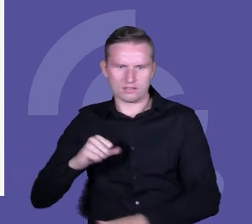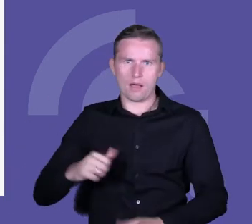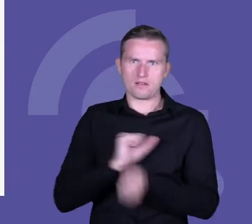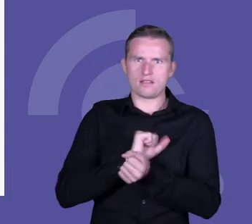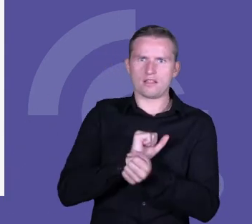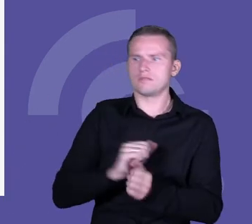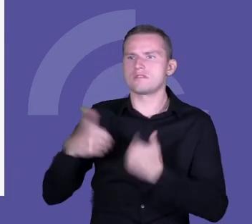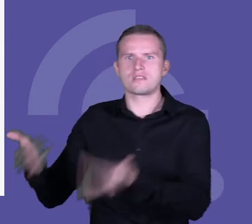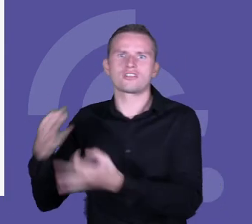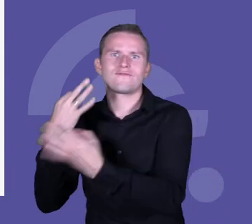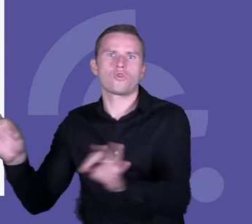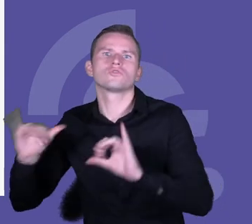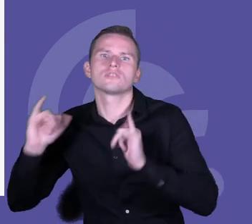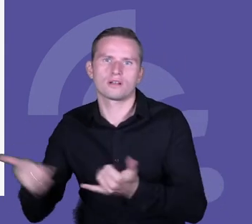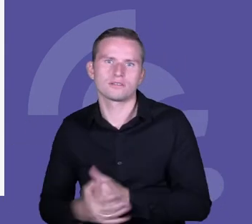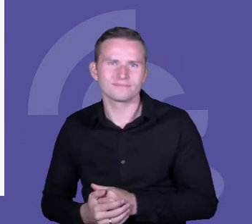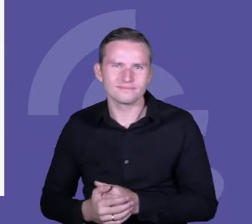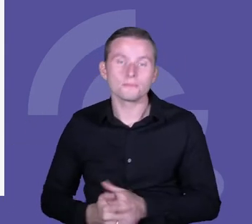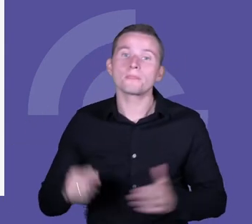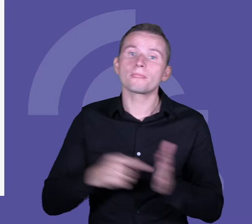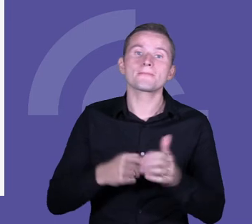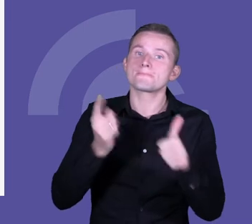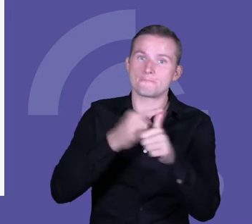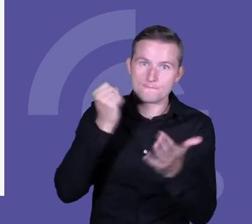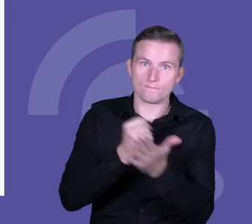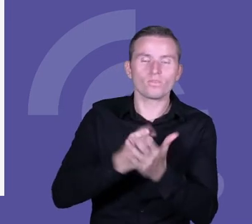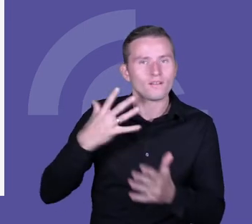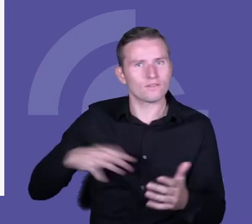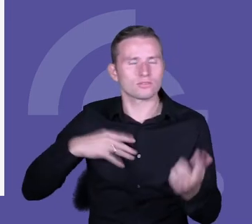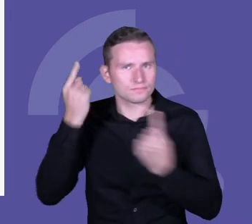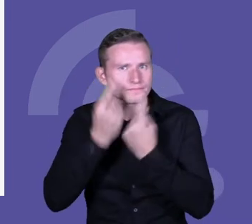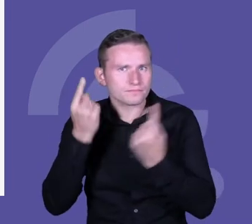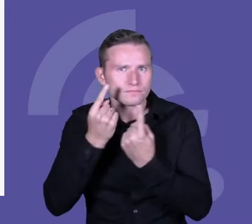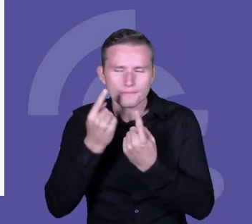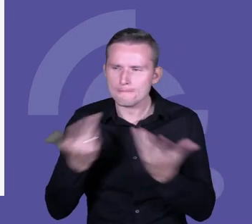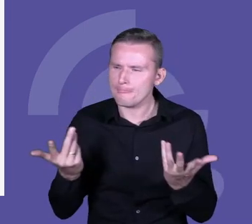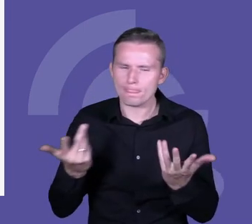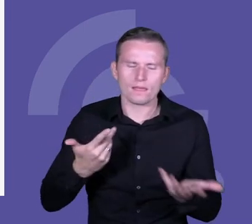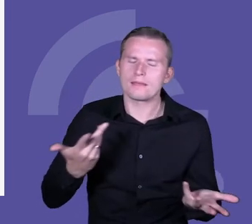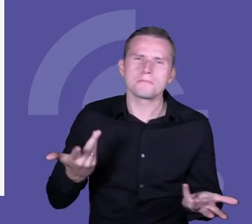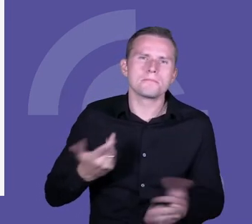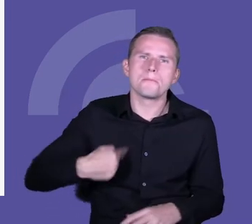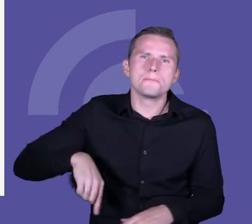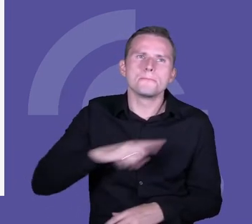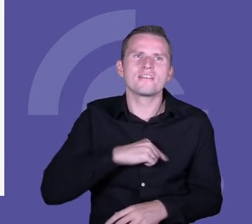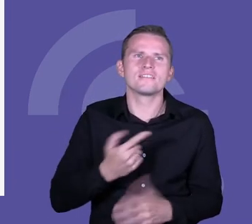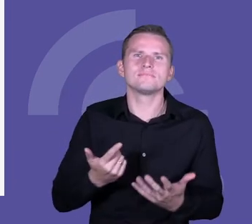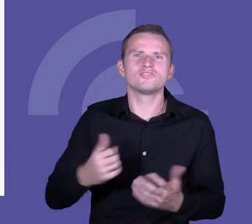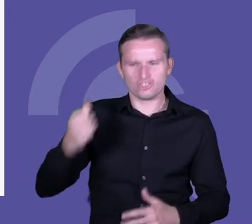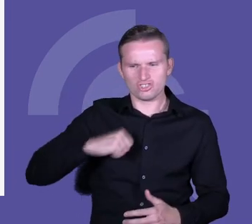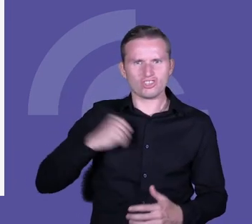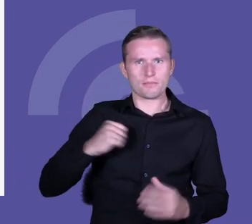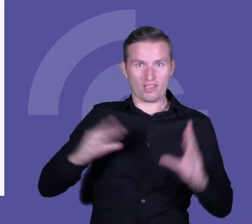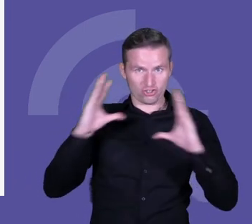aktualne, nie? Czyli pierwsza rzecz, to się możemy nad tym zastanawiać, na ile my jakby siebie sami